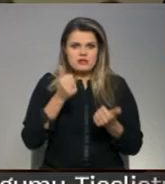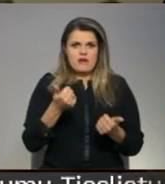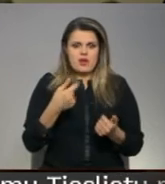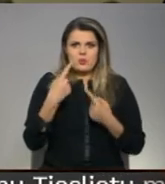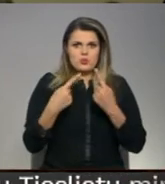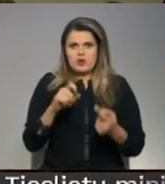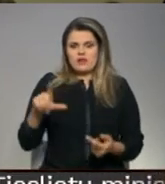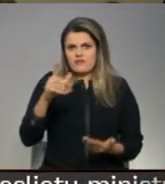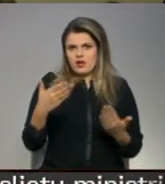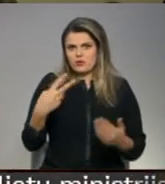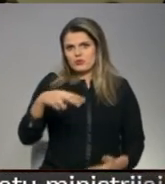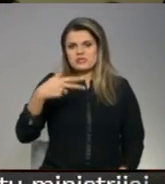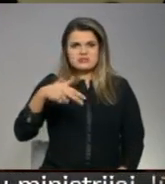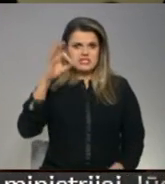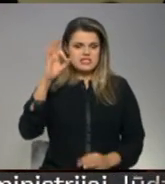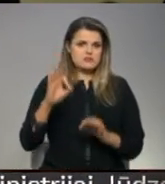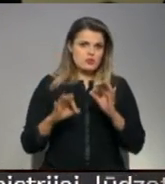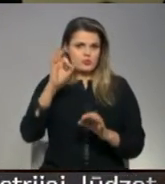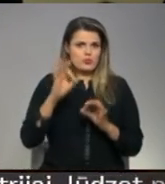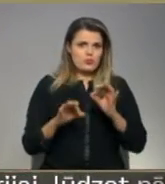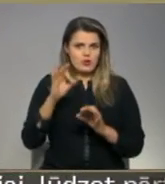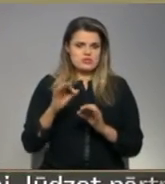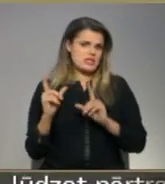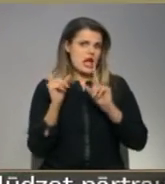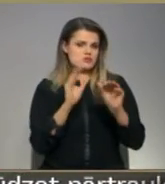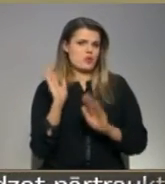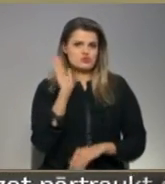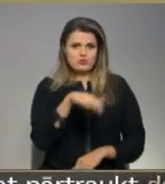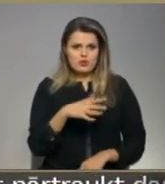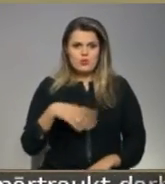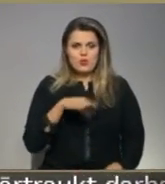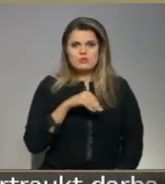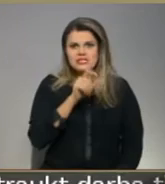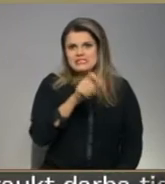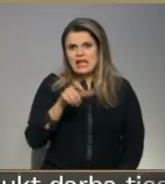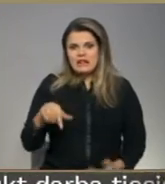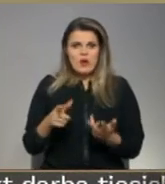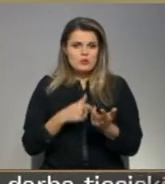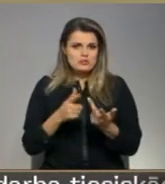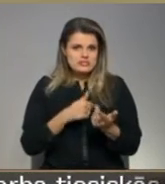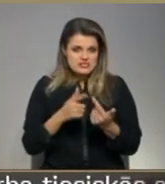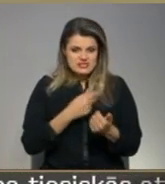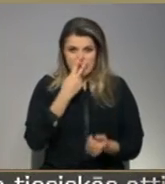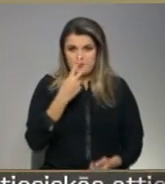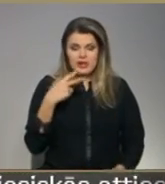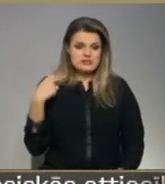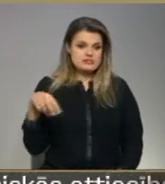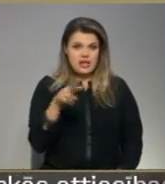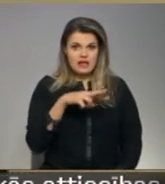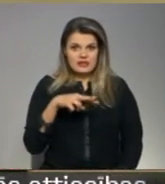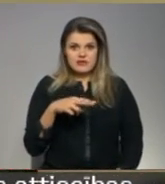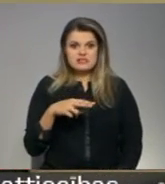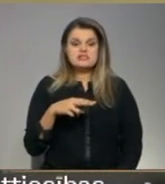20-30% vienkārši spiestiņi būs aizbraukt. Mūsu iedzīvotāju skārītas, paskatoties saulē, tas tā ir mēs